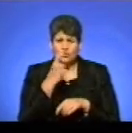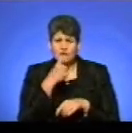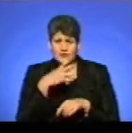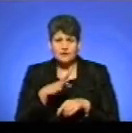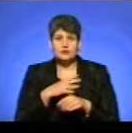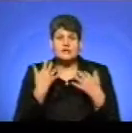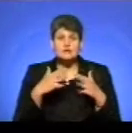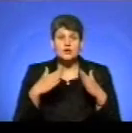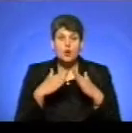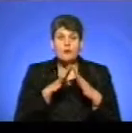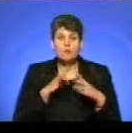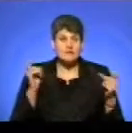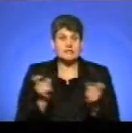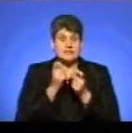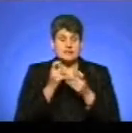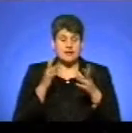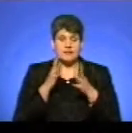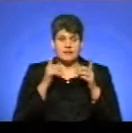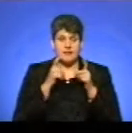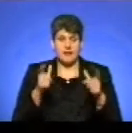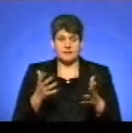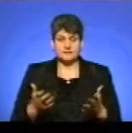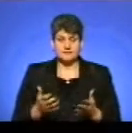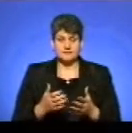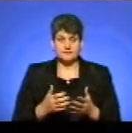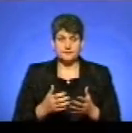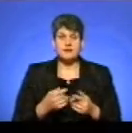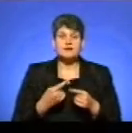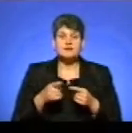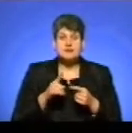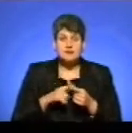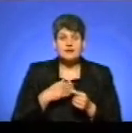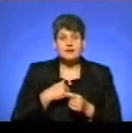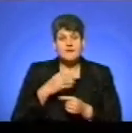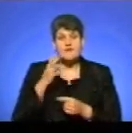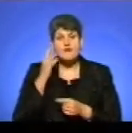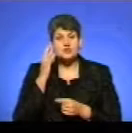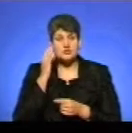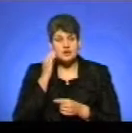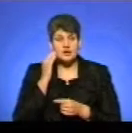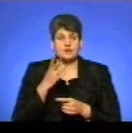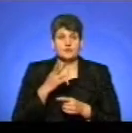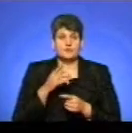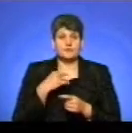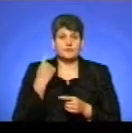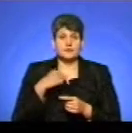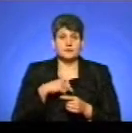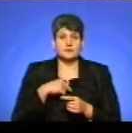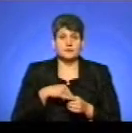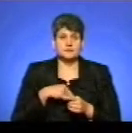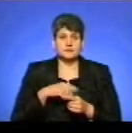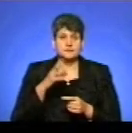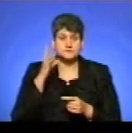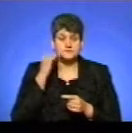скандал. Це не просто вияснення стосунків, це вже був скандал. Тобто, це я вважаю, і зрештою психологи вважають, це